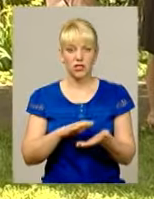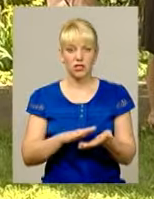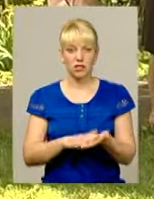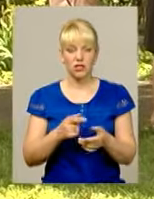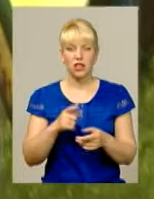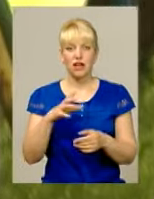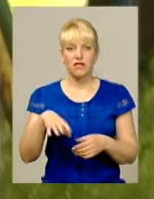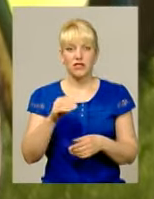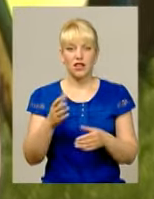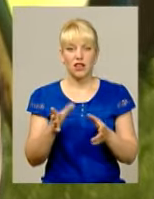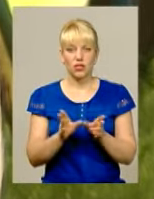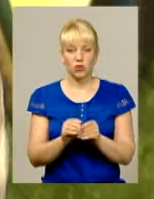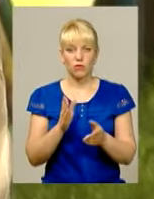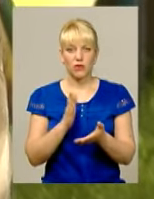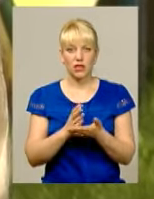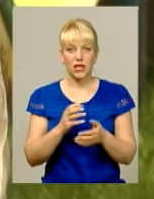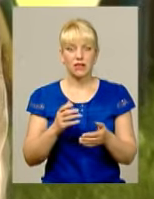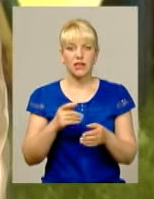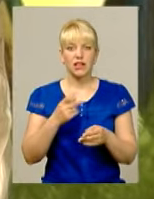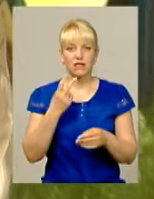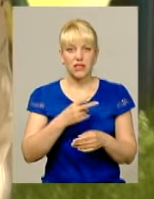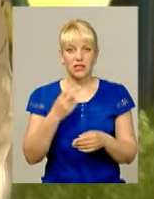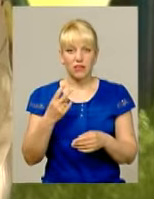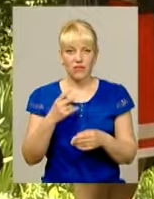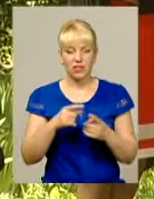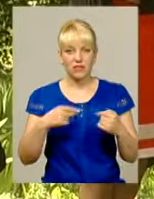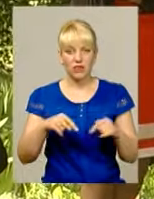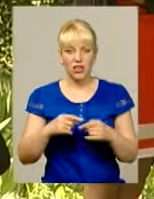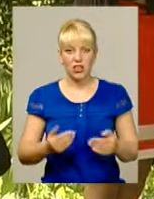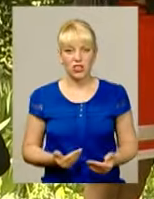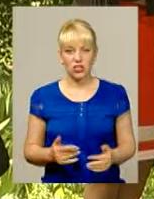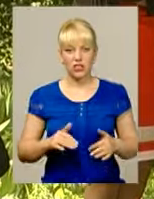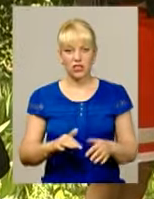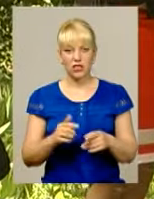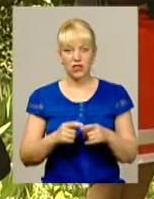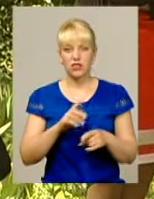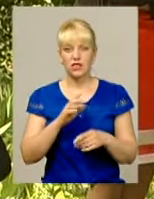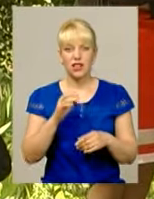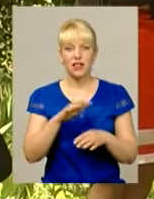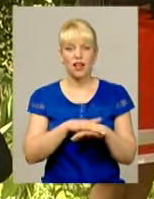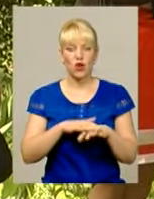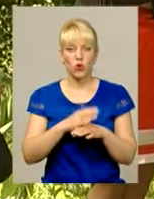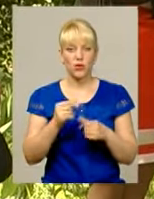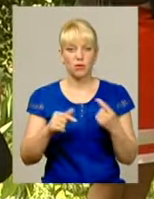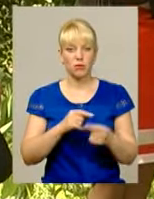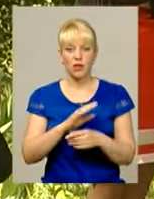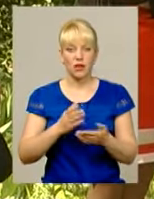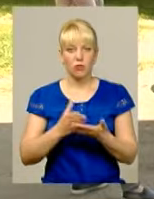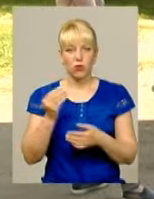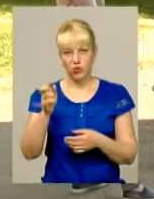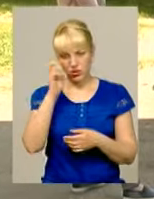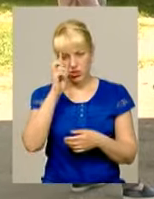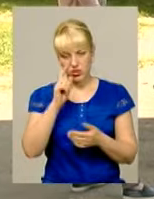здійснюють народовладдя у 22 сферах життєдіяльності При цьому народні підприємці не сплачують податки у державу, проте